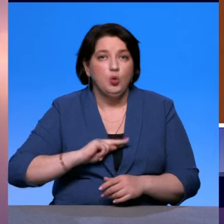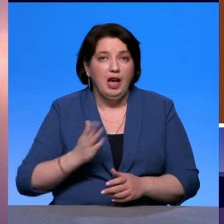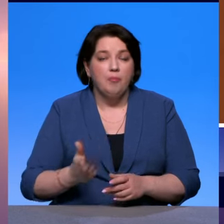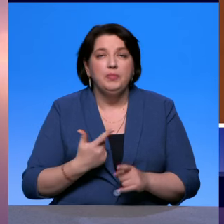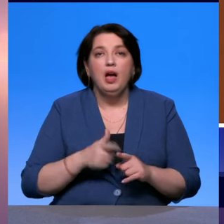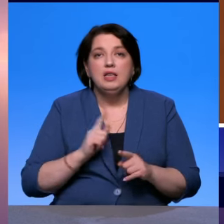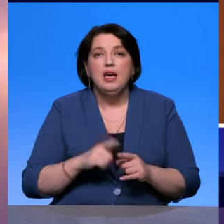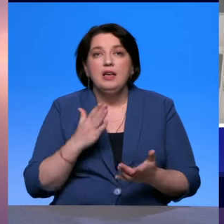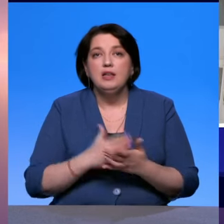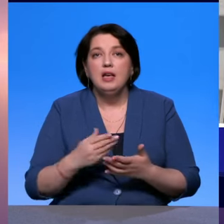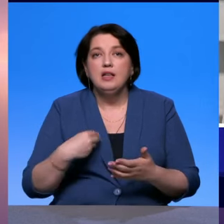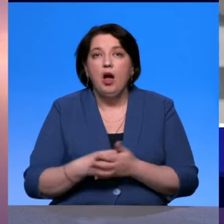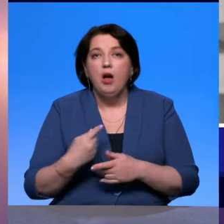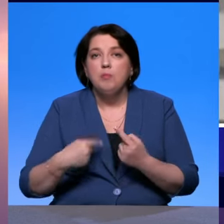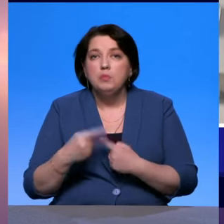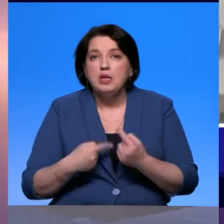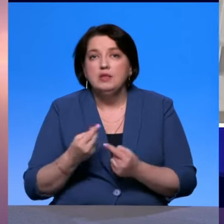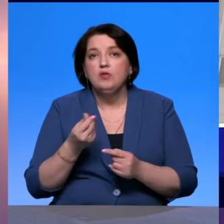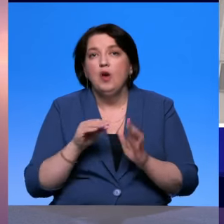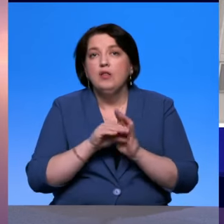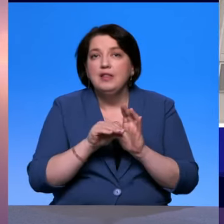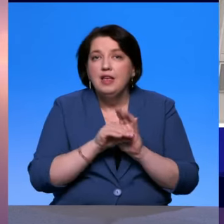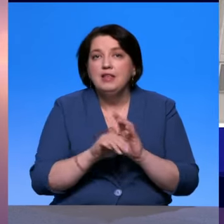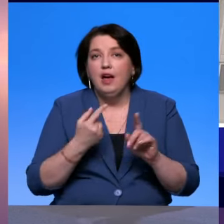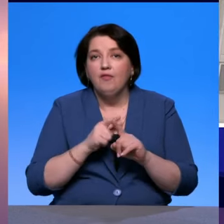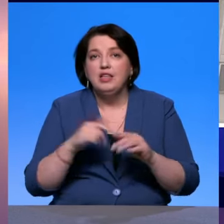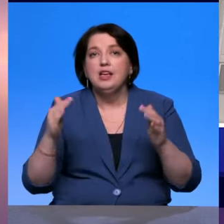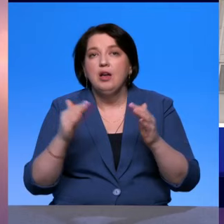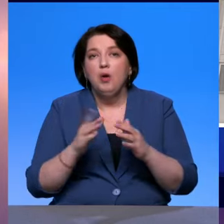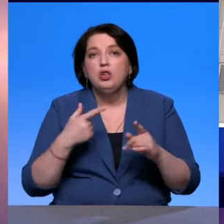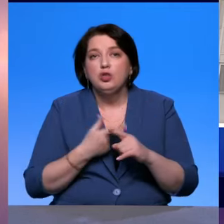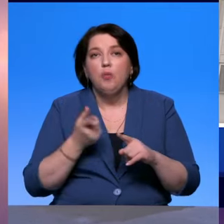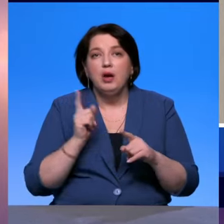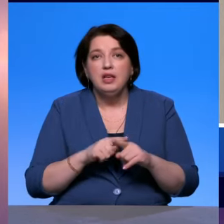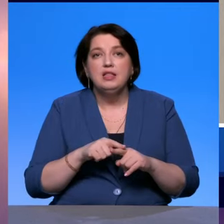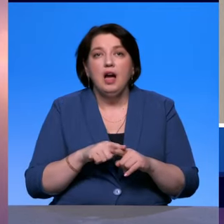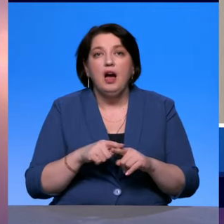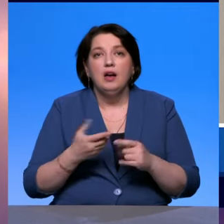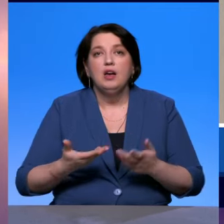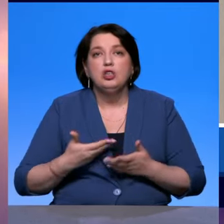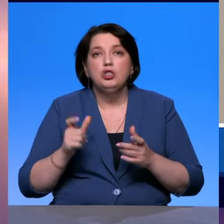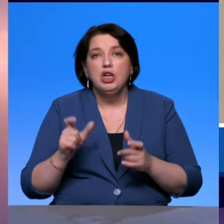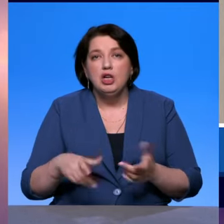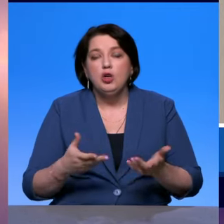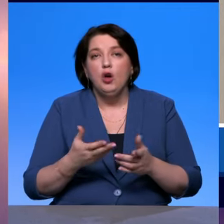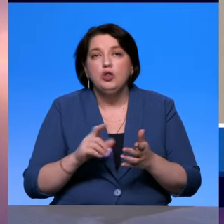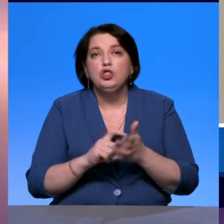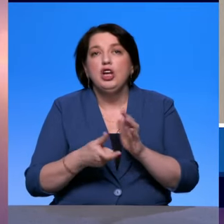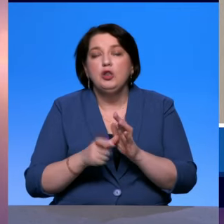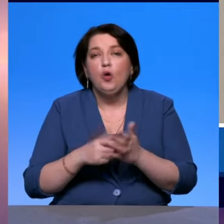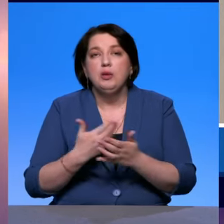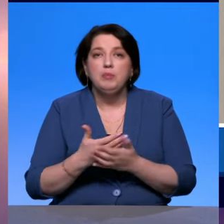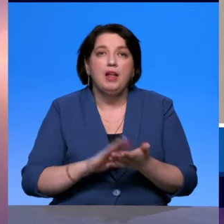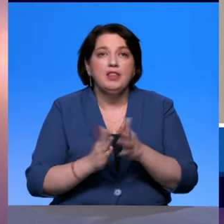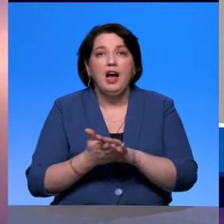вкладываясь в строительство этих домов, чтобы потом можно было этим жильем каким-то образом маневрировать. И вы пропорционально договариваетесь? Там, ребят,